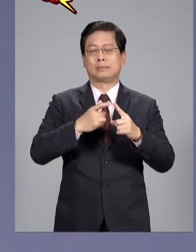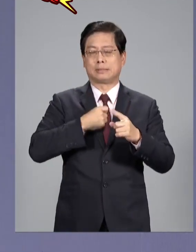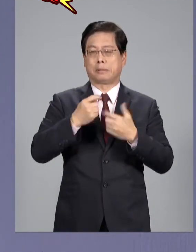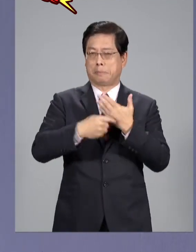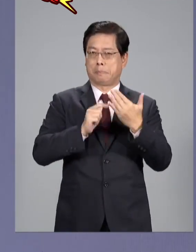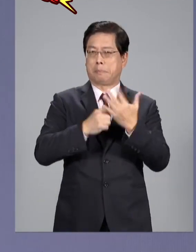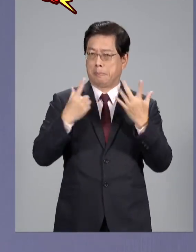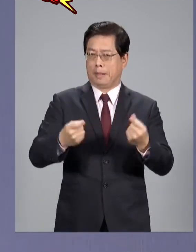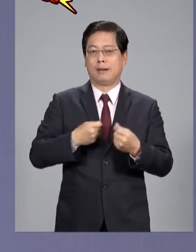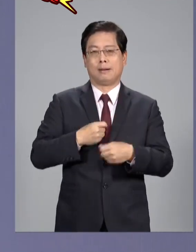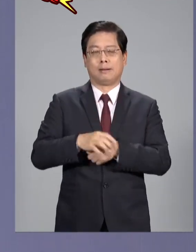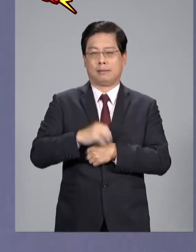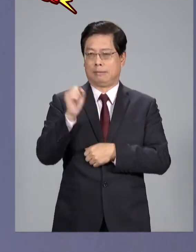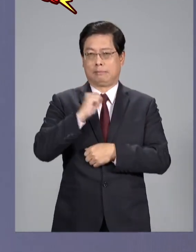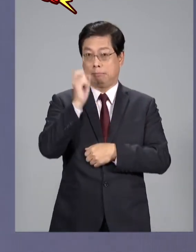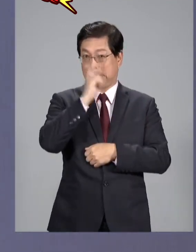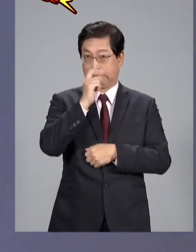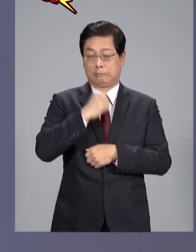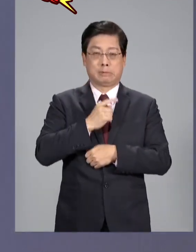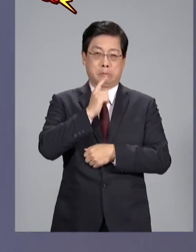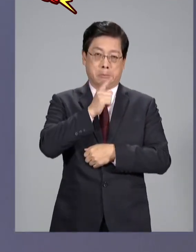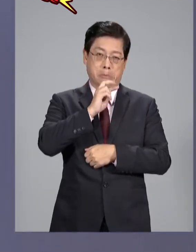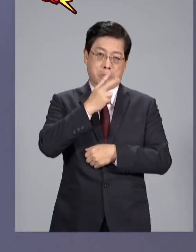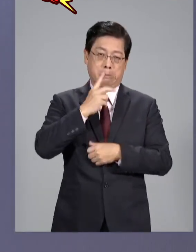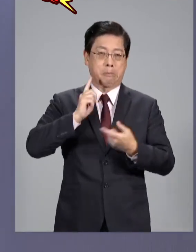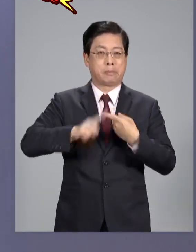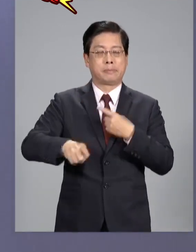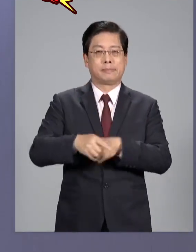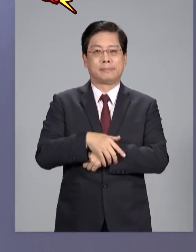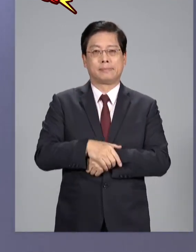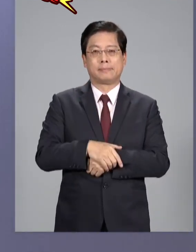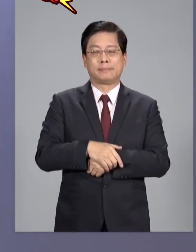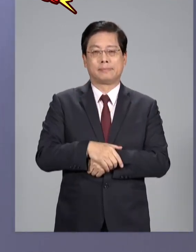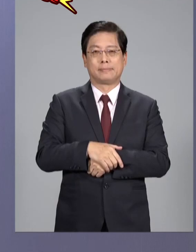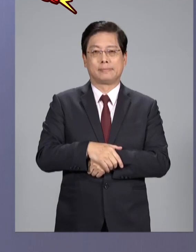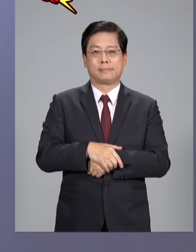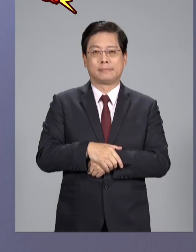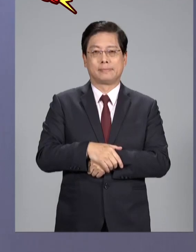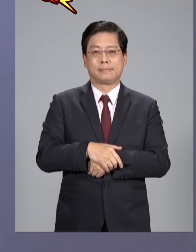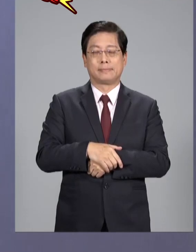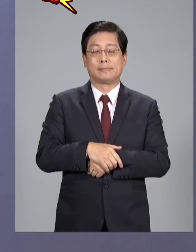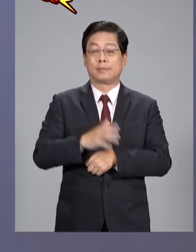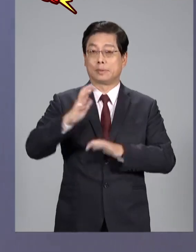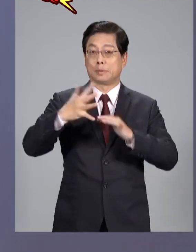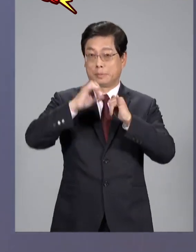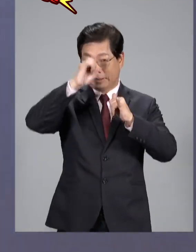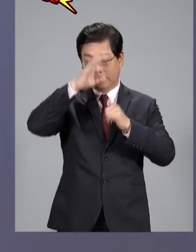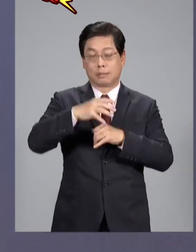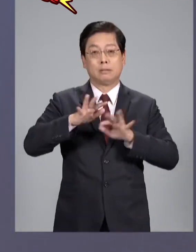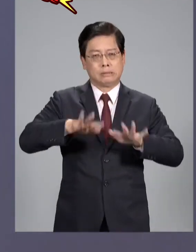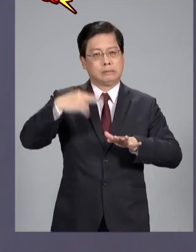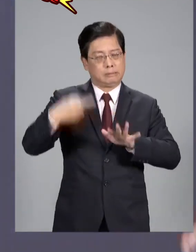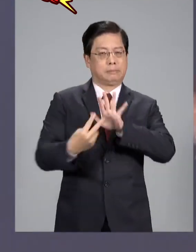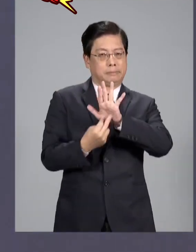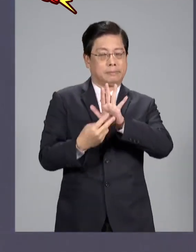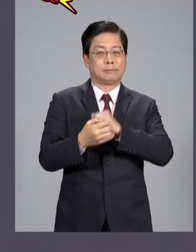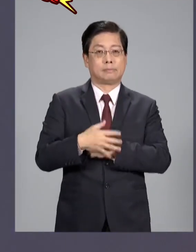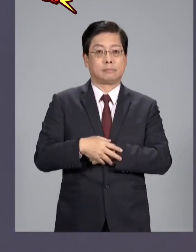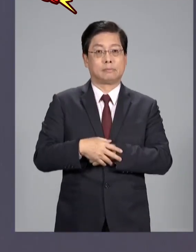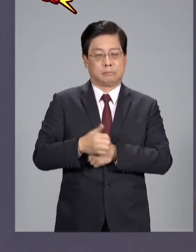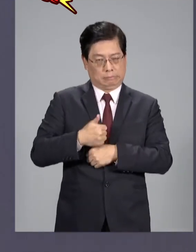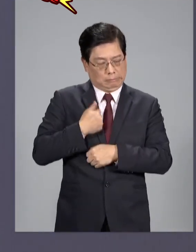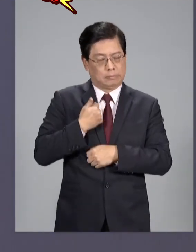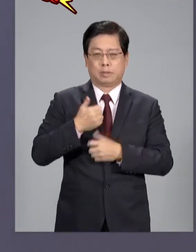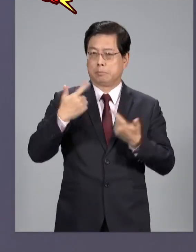裡如一不要言行不一好那國民黨在這邊我再次強調國民黨